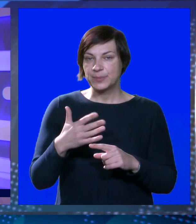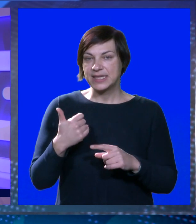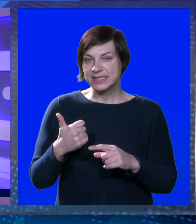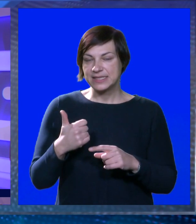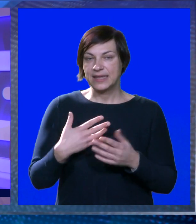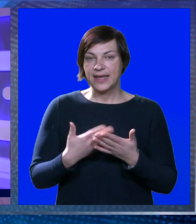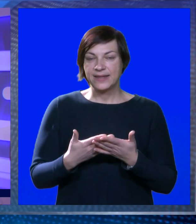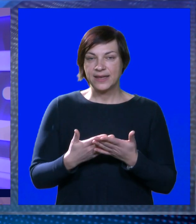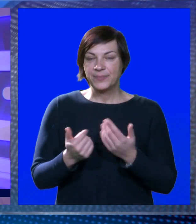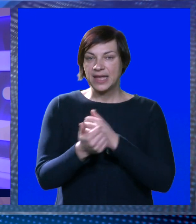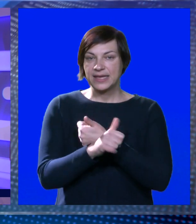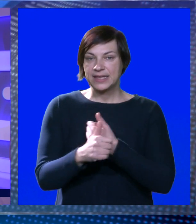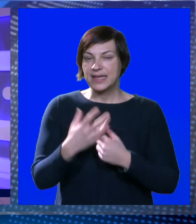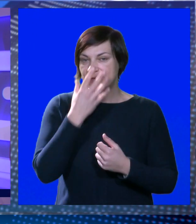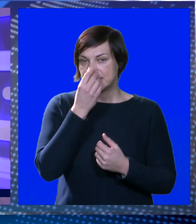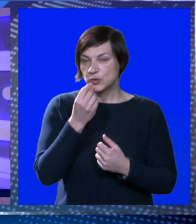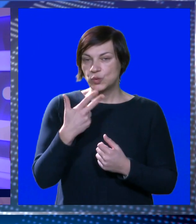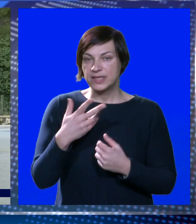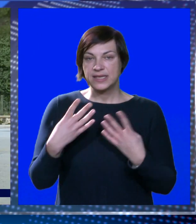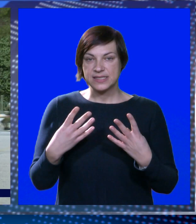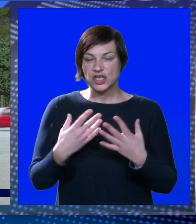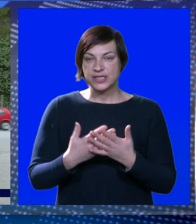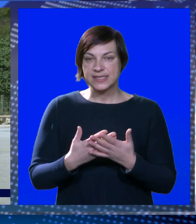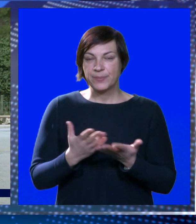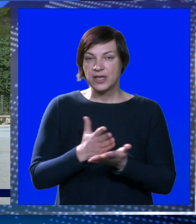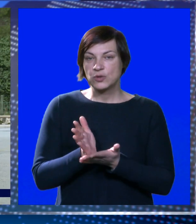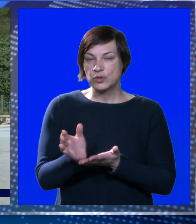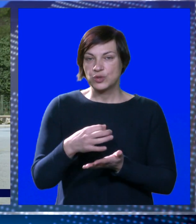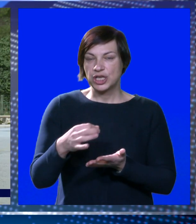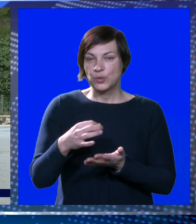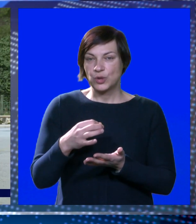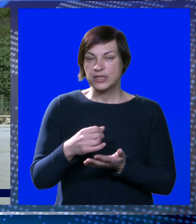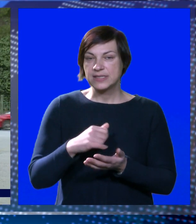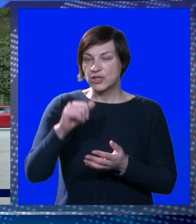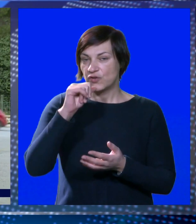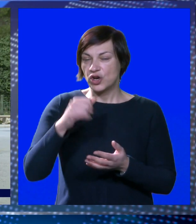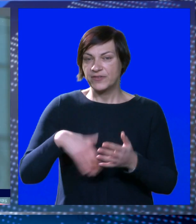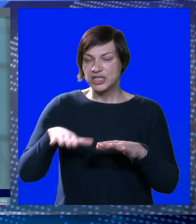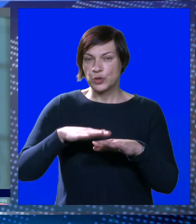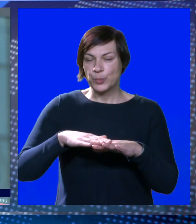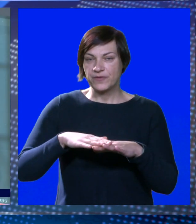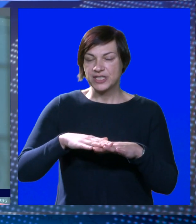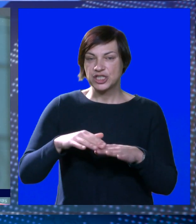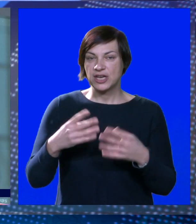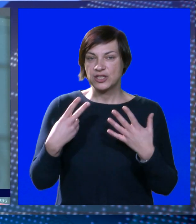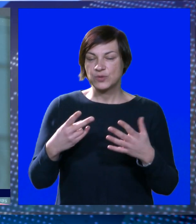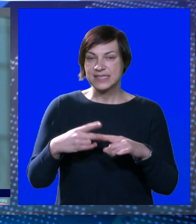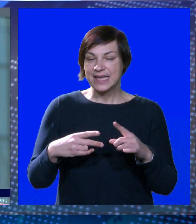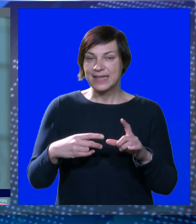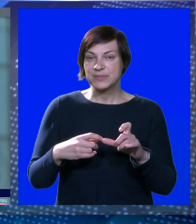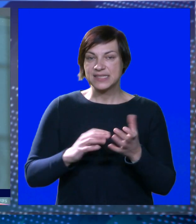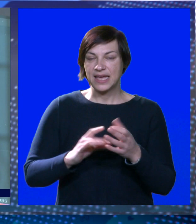euro, odnosno 11 kuna i 38 lipa. U slučaju osnovnog benzinskog goriva riječ je o povećanju cijene za 7 euro